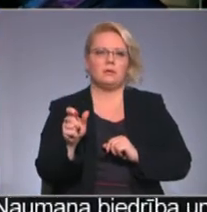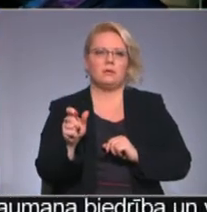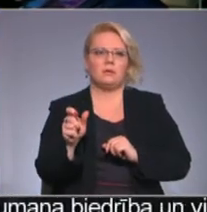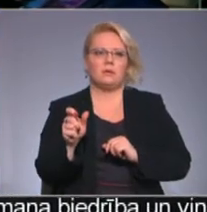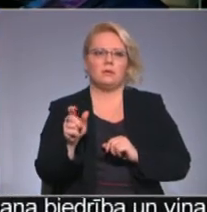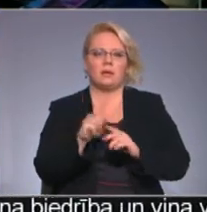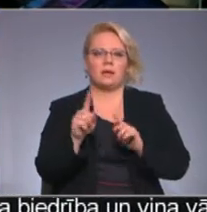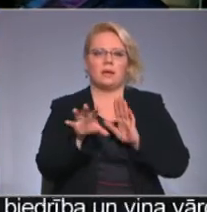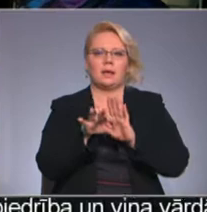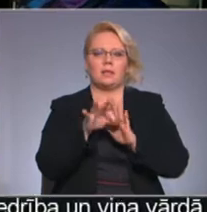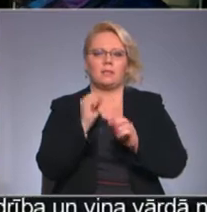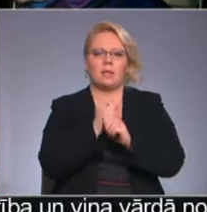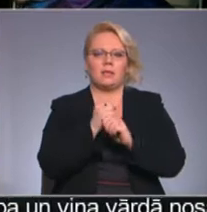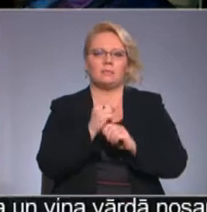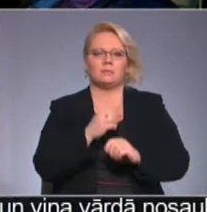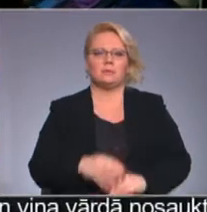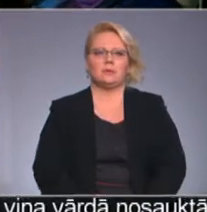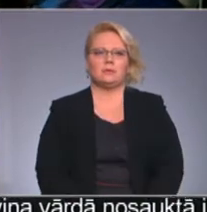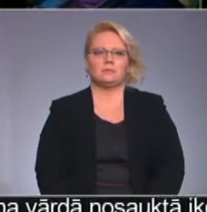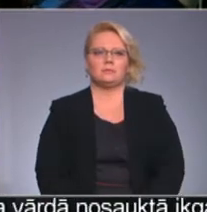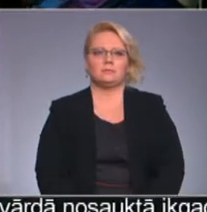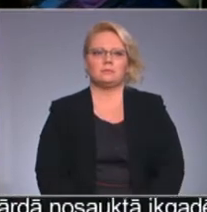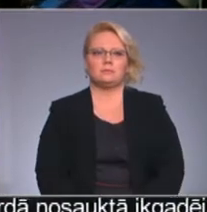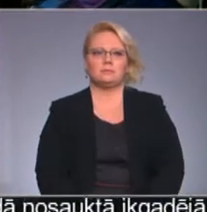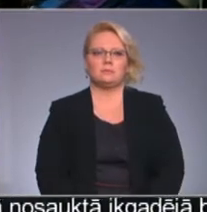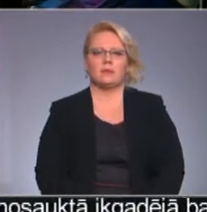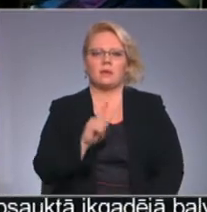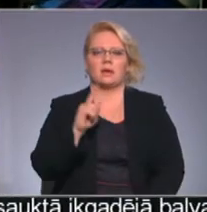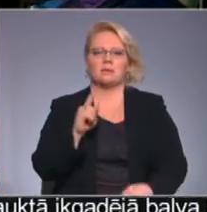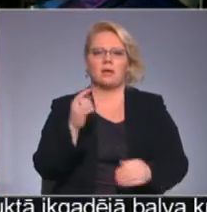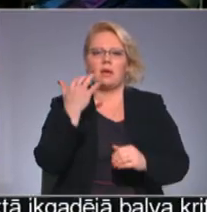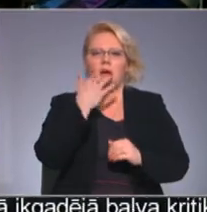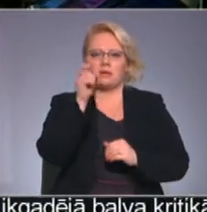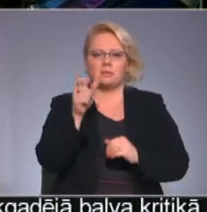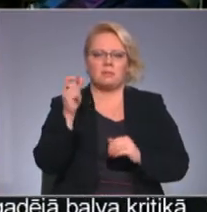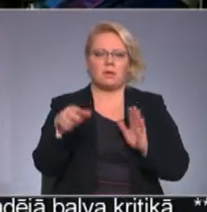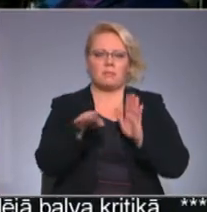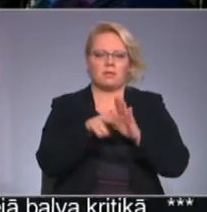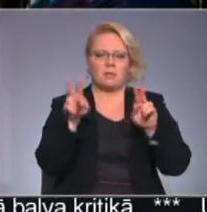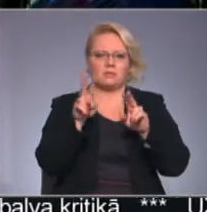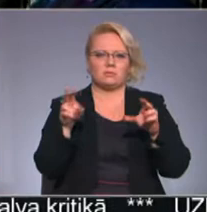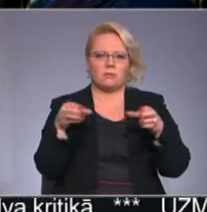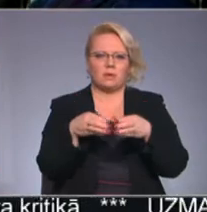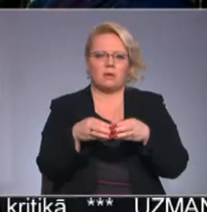izmēlēti objekti, izmēlētu mākslinieki, kurus pēc tam